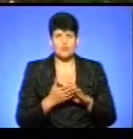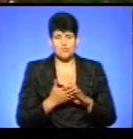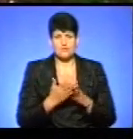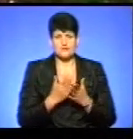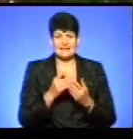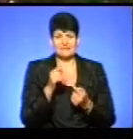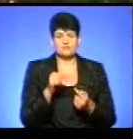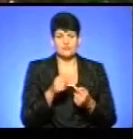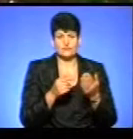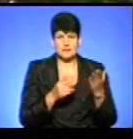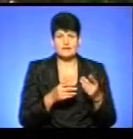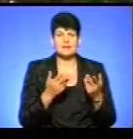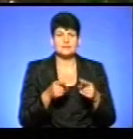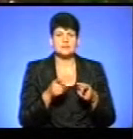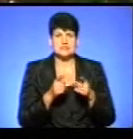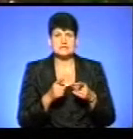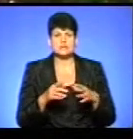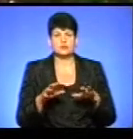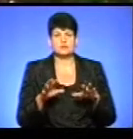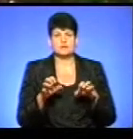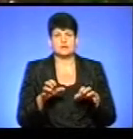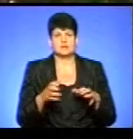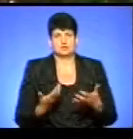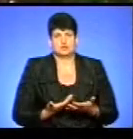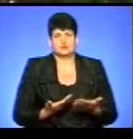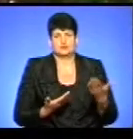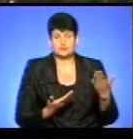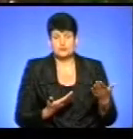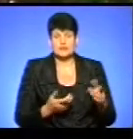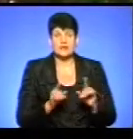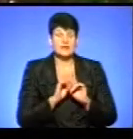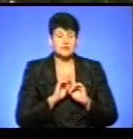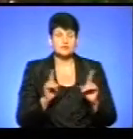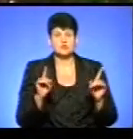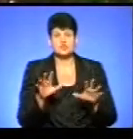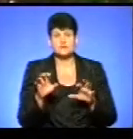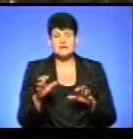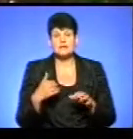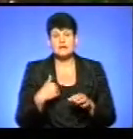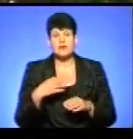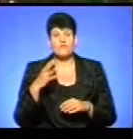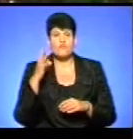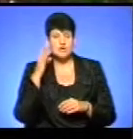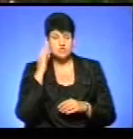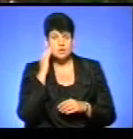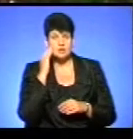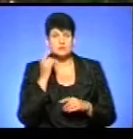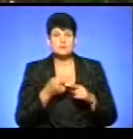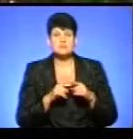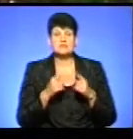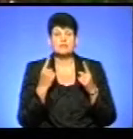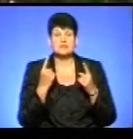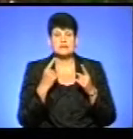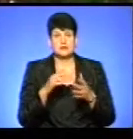відповідають. Там дійсно звірі оживають. Екзотичні тварини, я вважаю, що це в великих